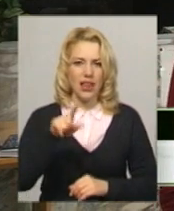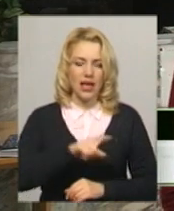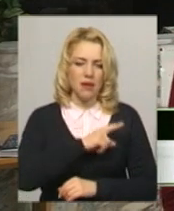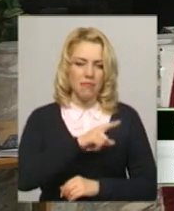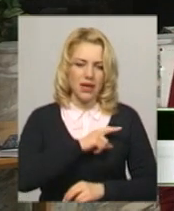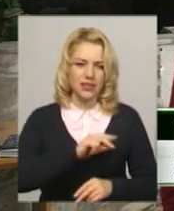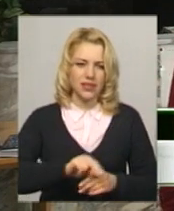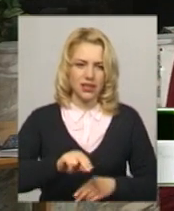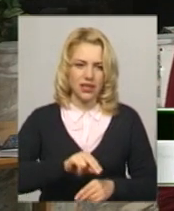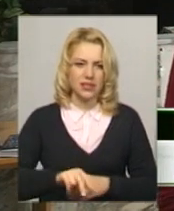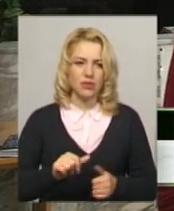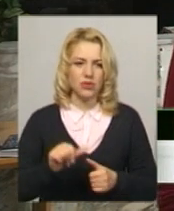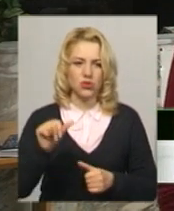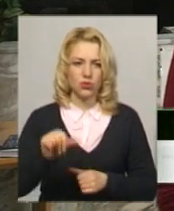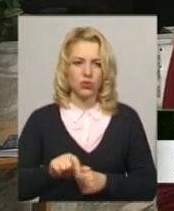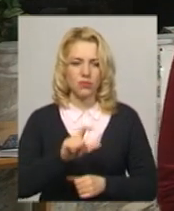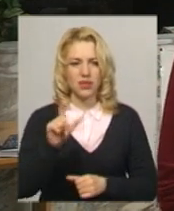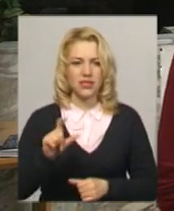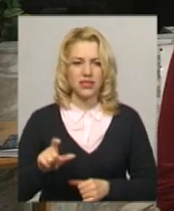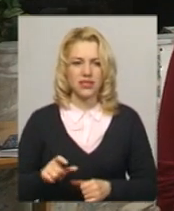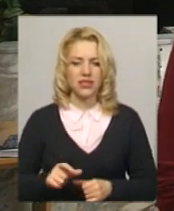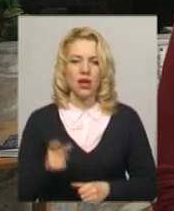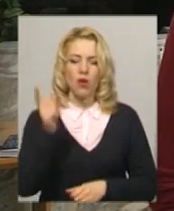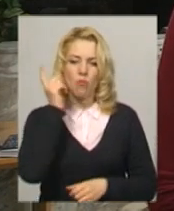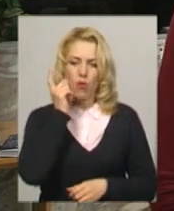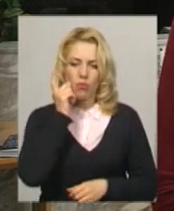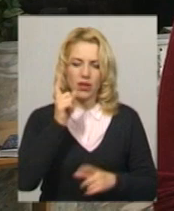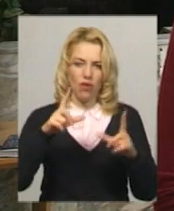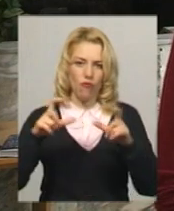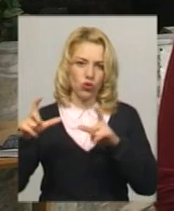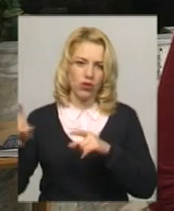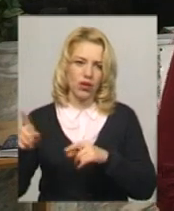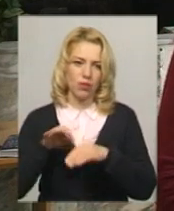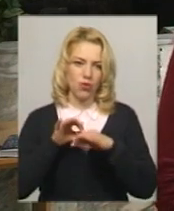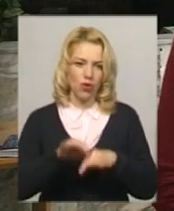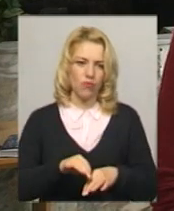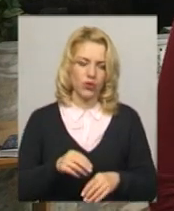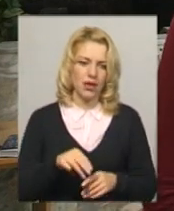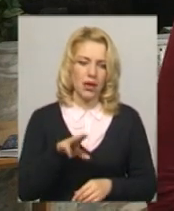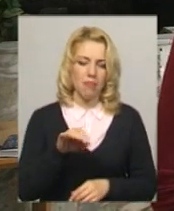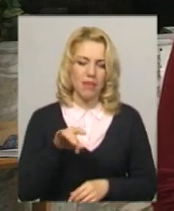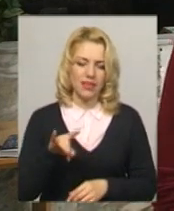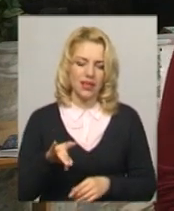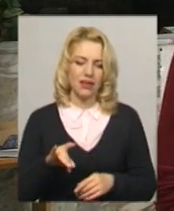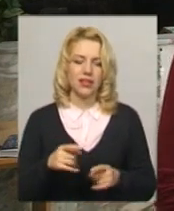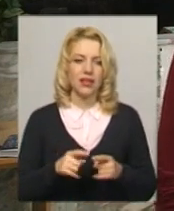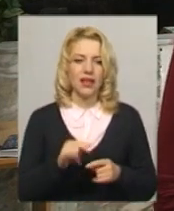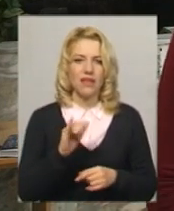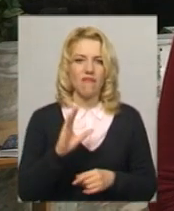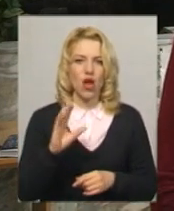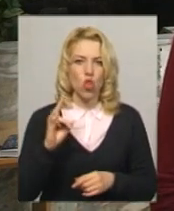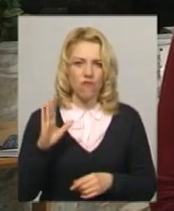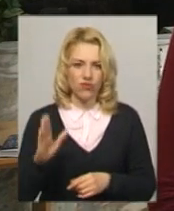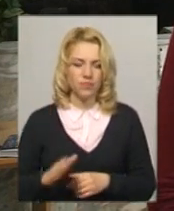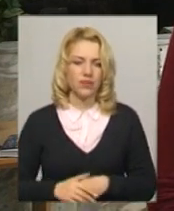-класами. Зокрема, з мобільної фотографії, яку проведе метр фотомистецтва Анатолій Іванов. Це буде